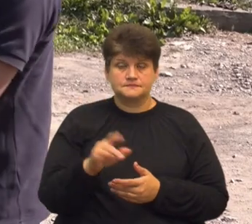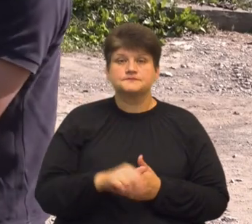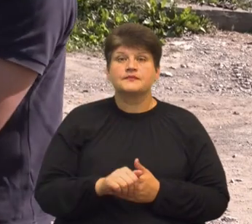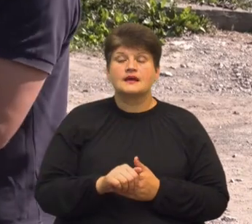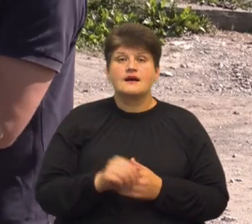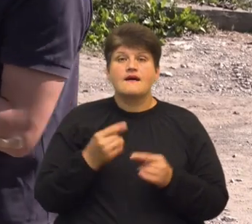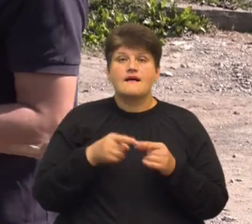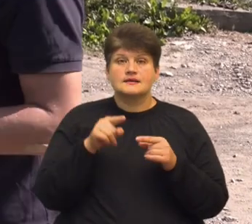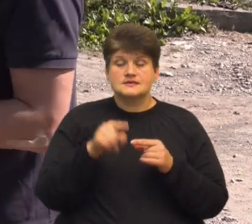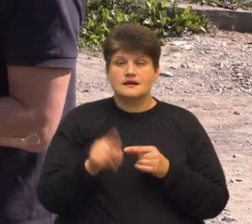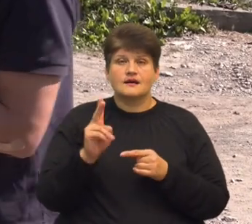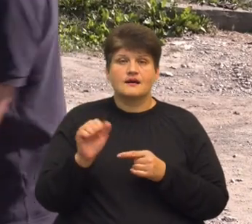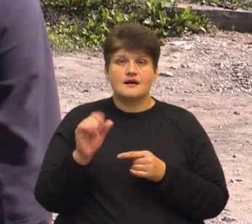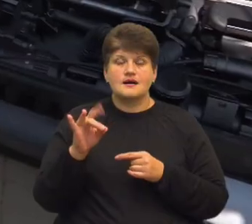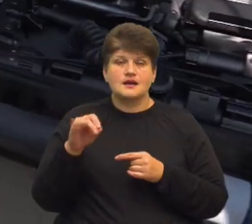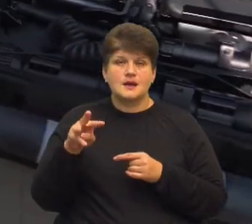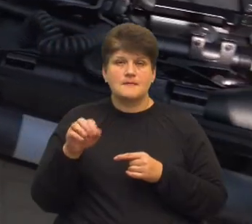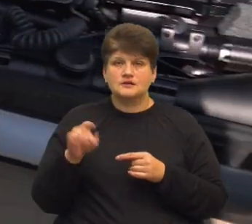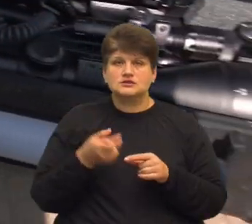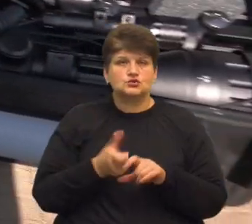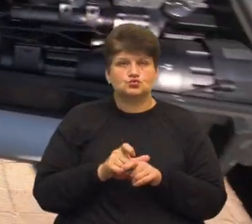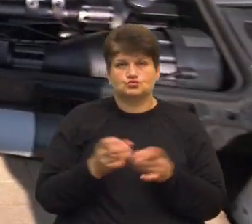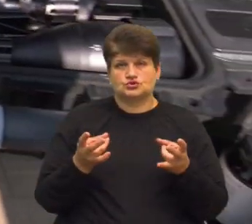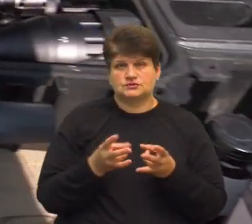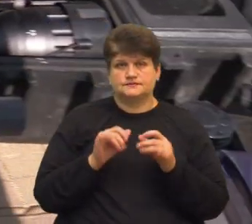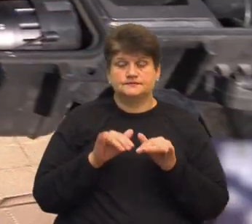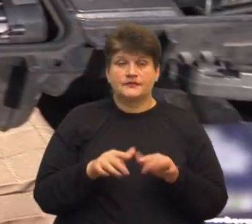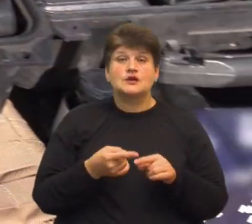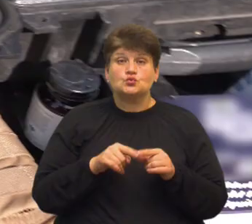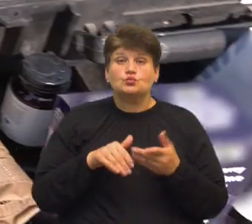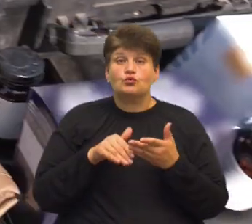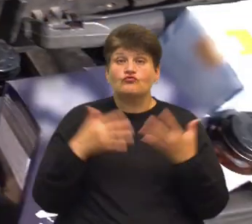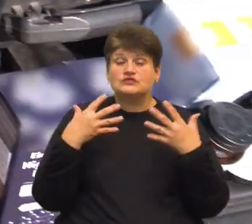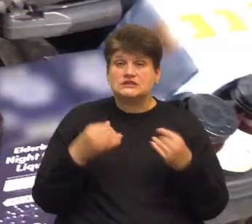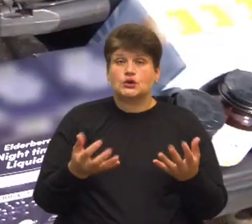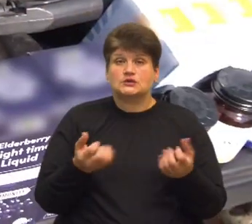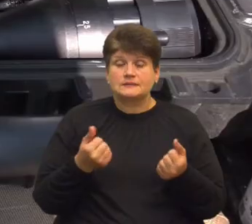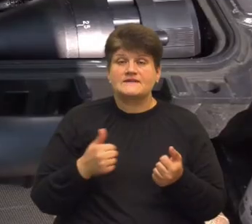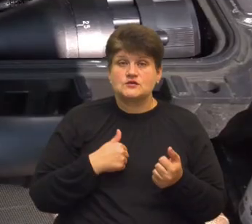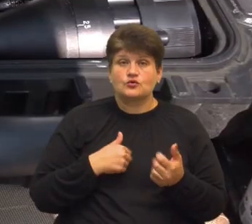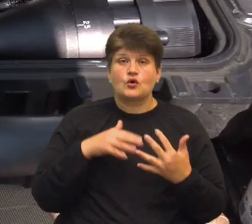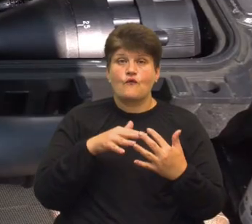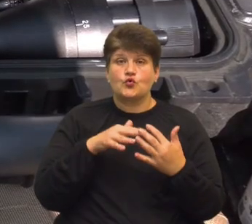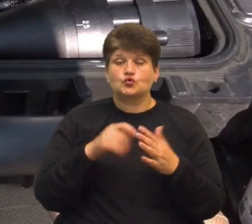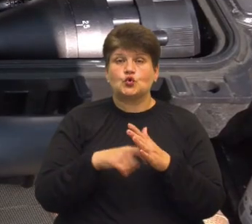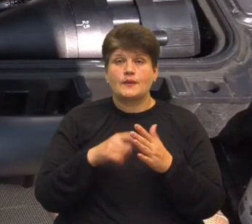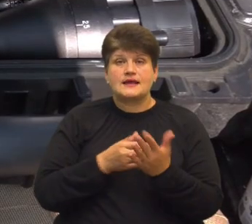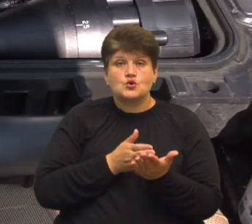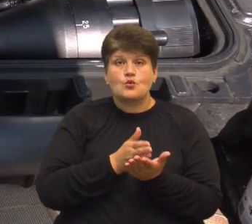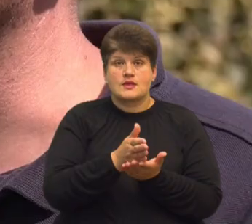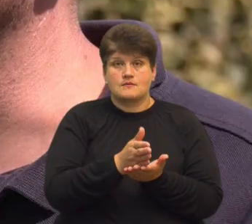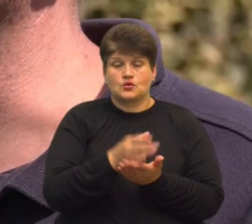каліматор, це дуже потрібна річ. Таку допомогу вже отримали військові, які воюють на Донецькому напрямку,